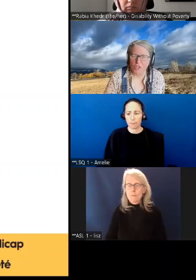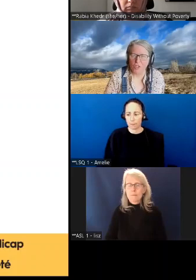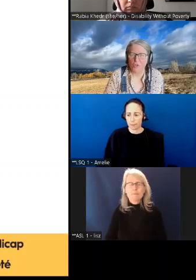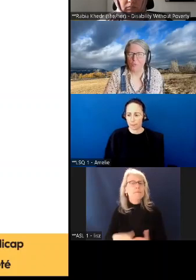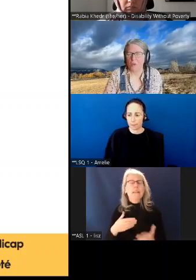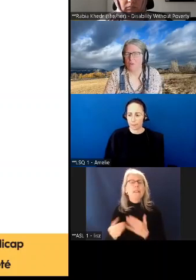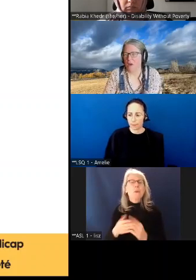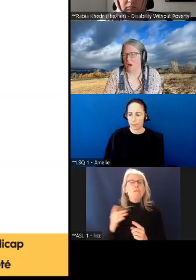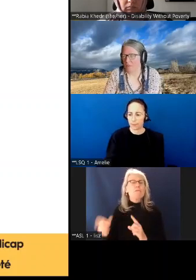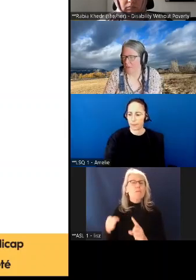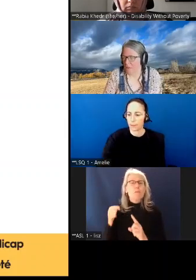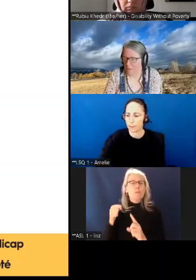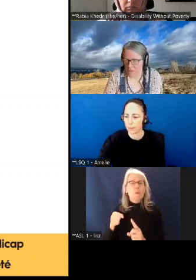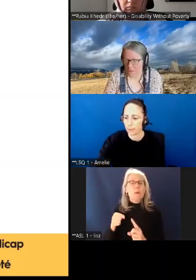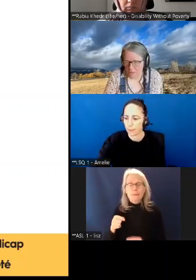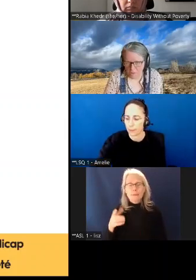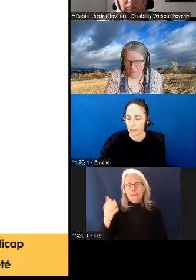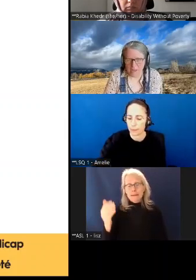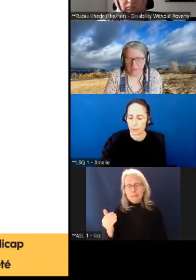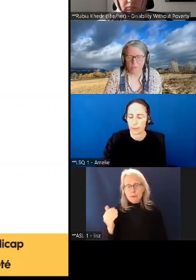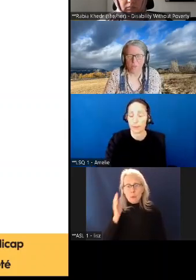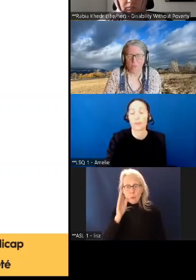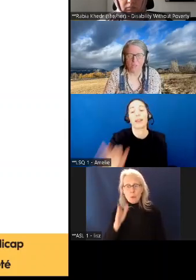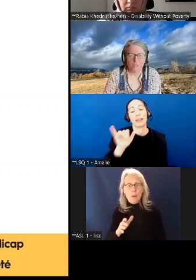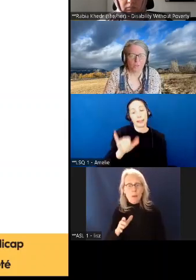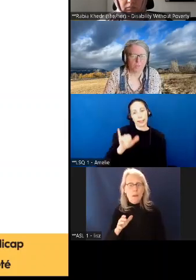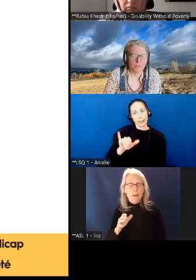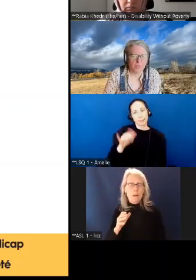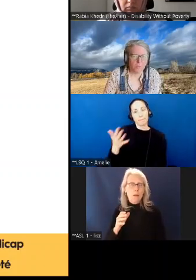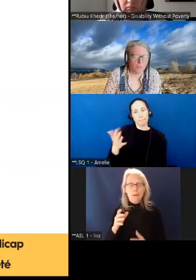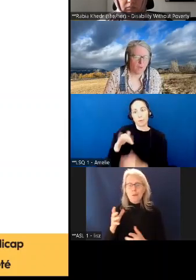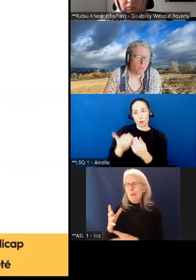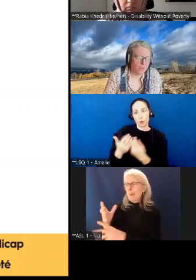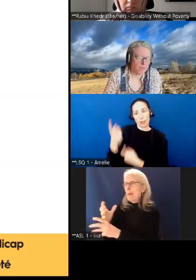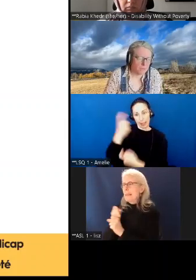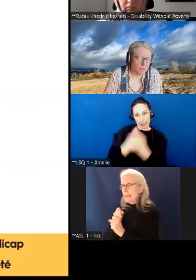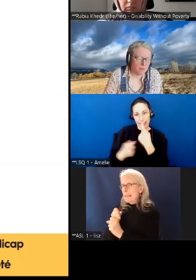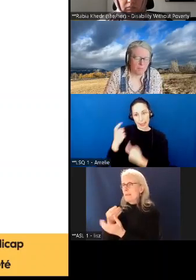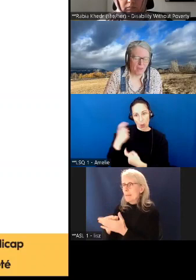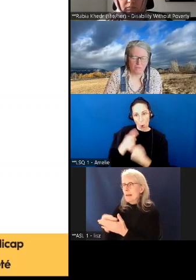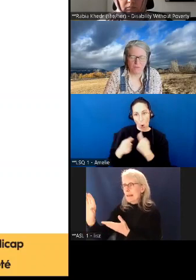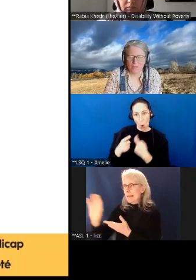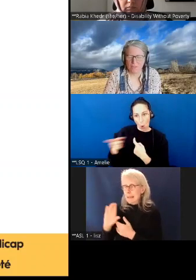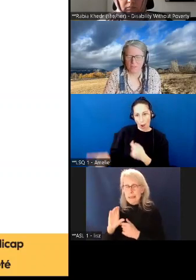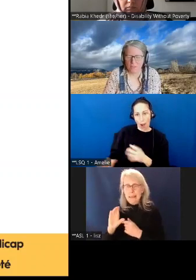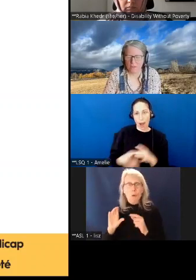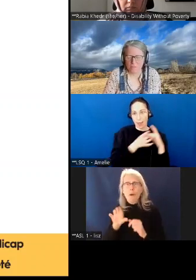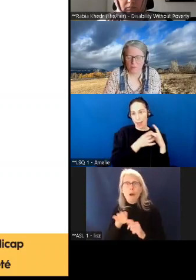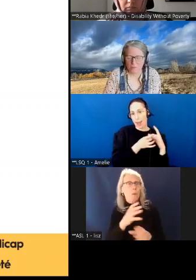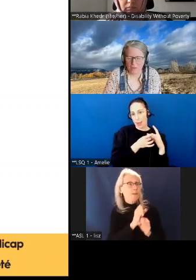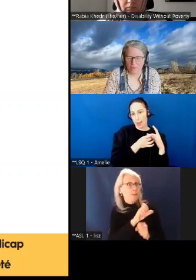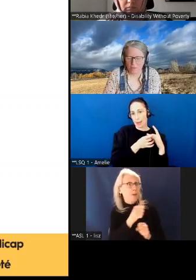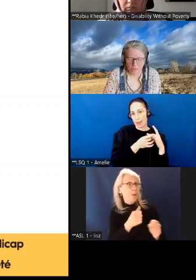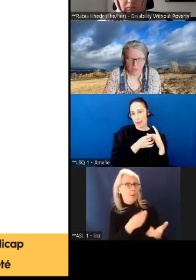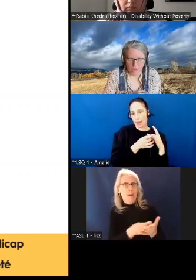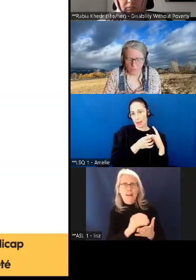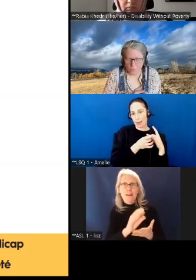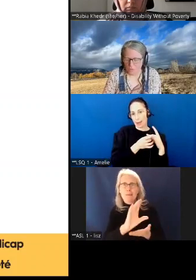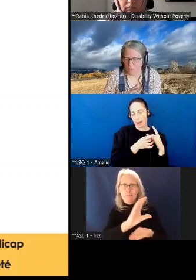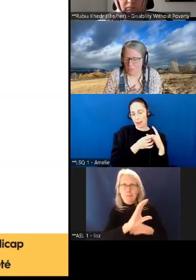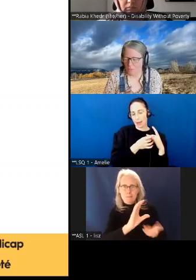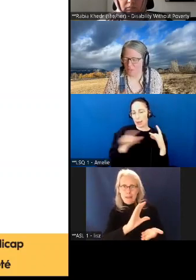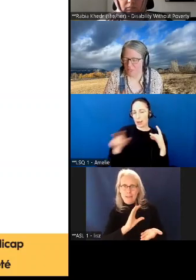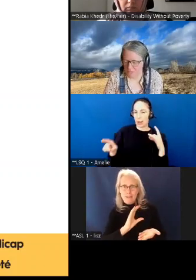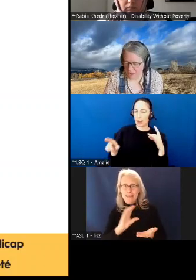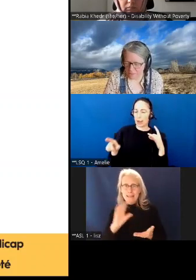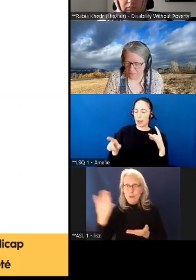tout ça pour dire que toutes les qui ont à voir avec est-ce qu'il va